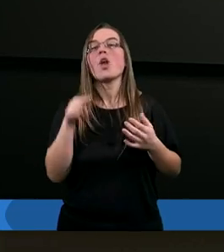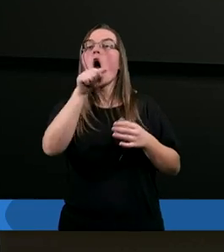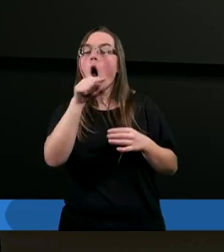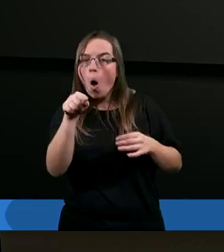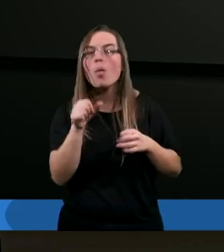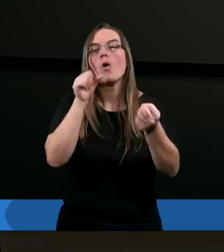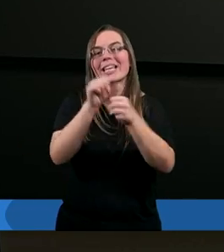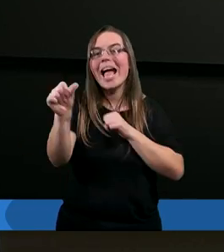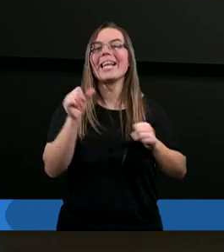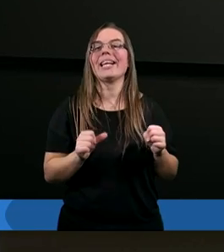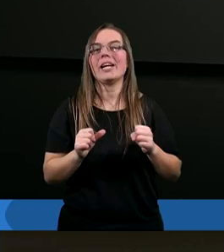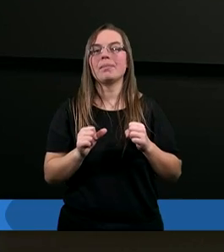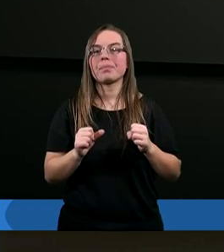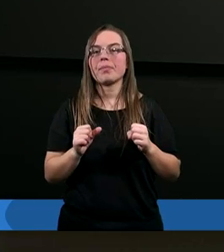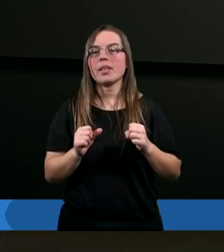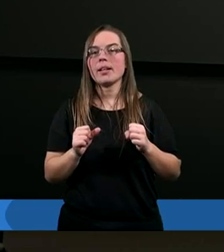Ono jest